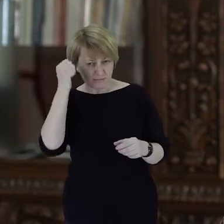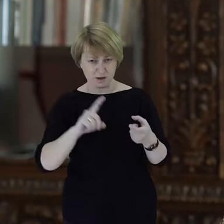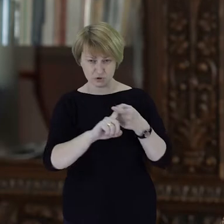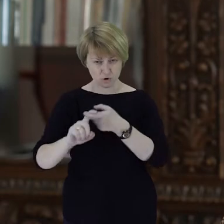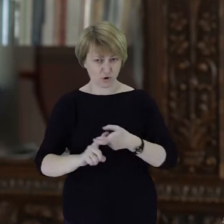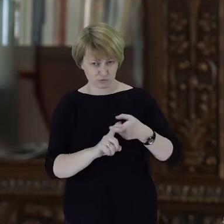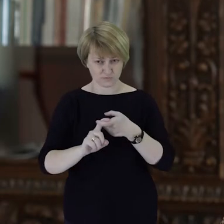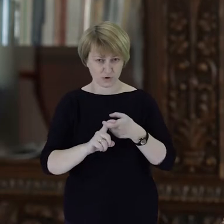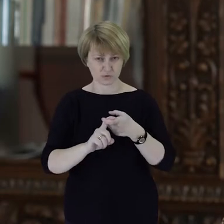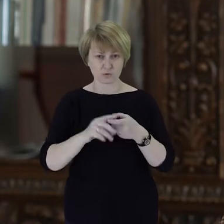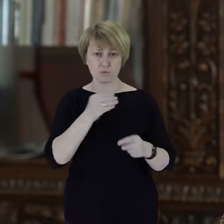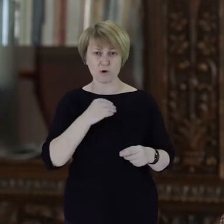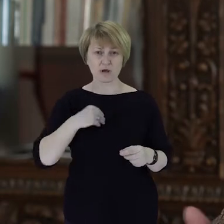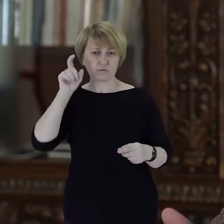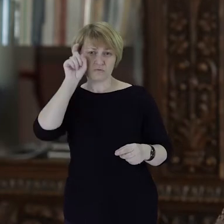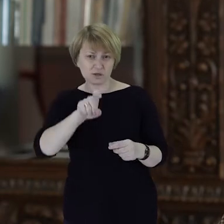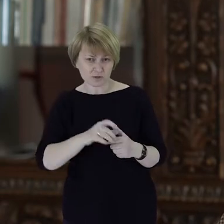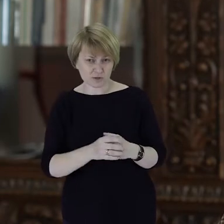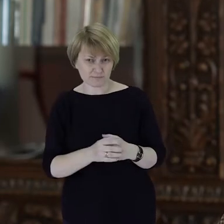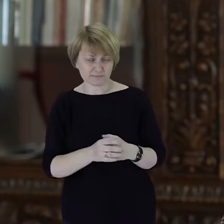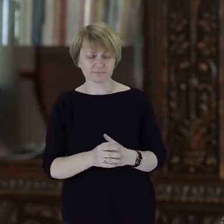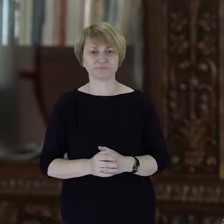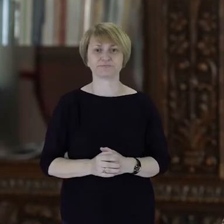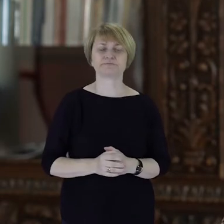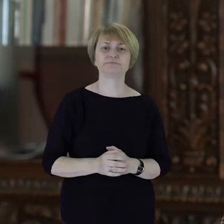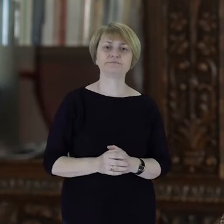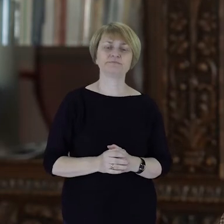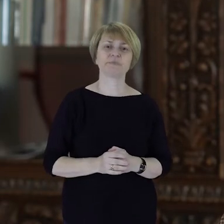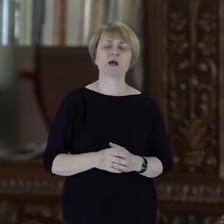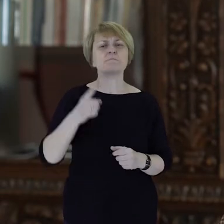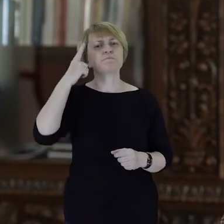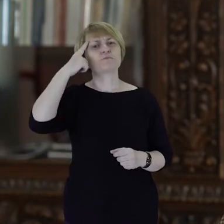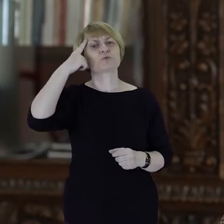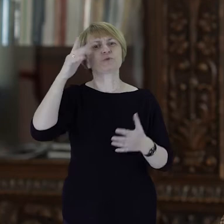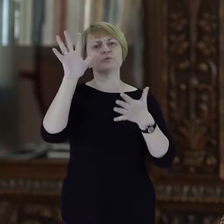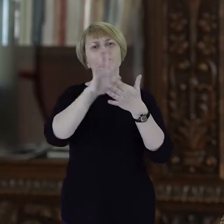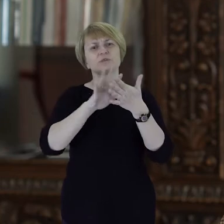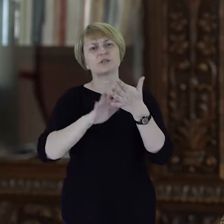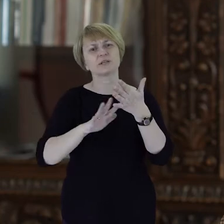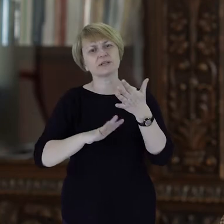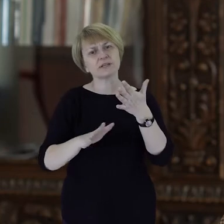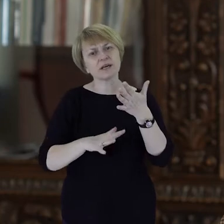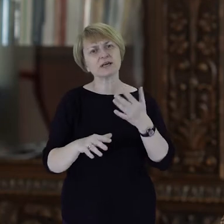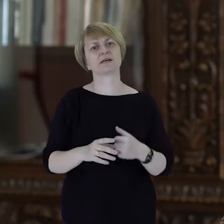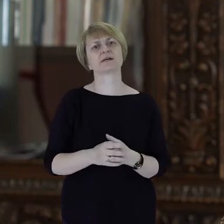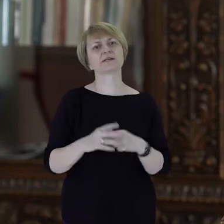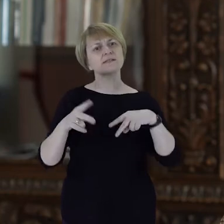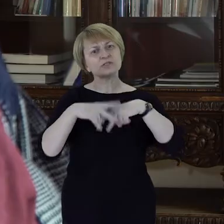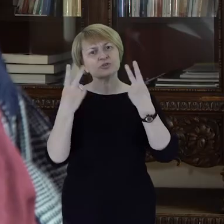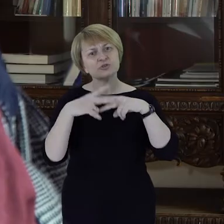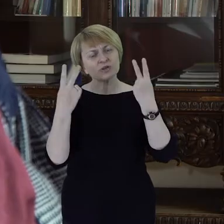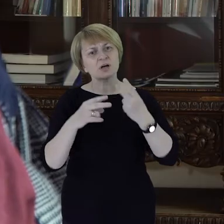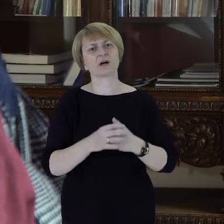Związku Polaków Niemczech. To przypomina mi się taki tekst znanego publicysty,